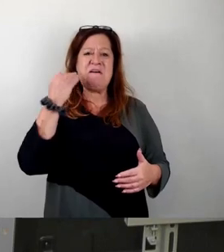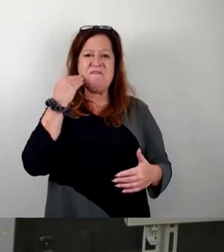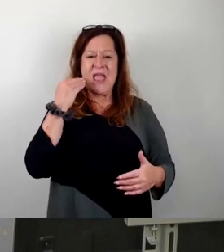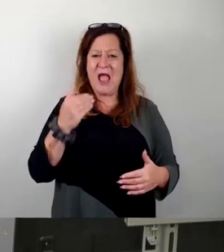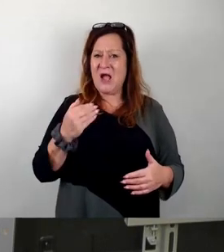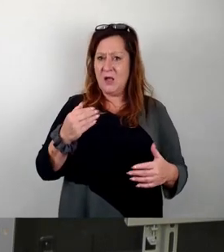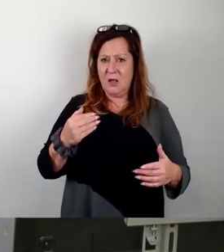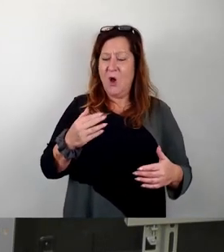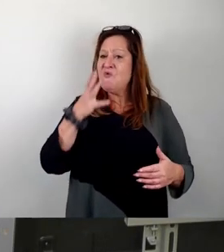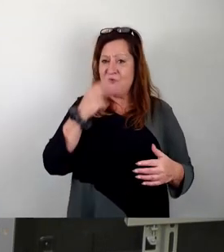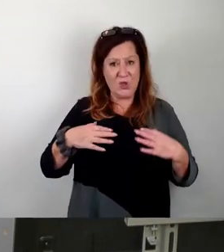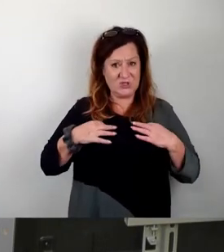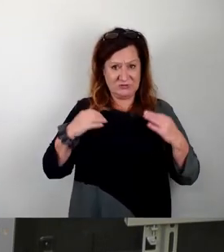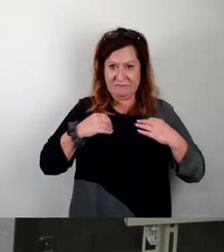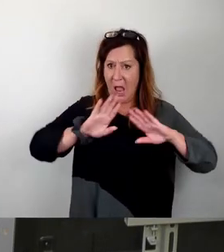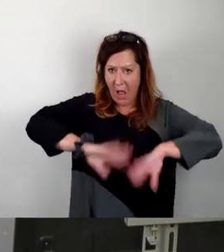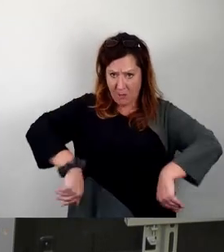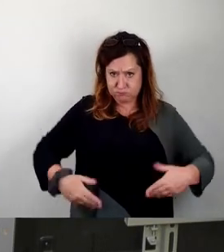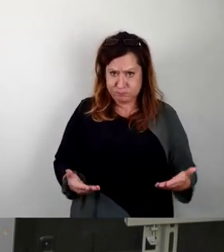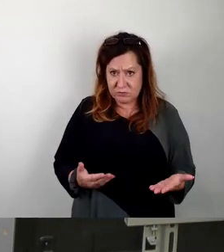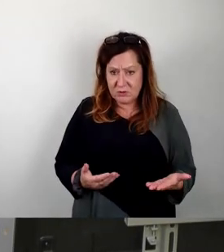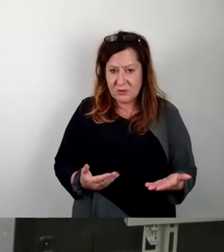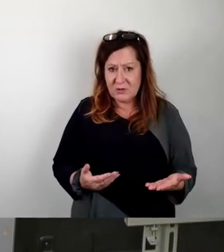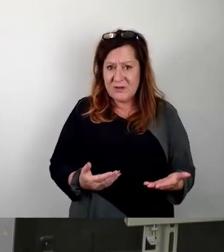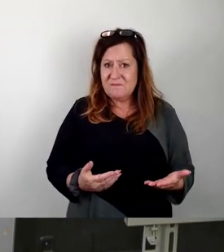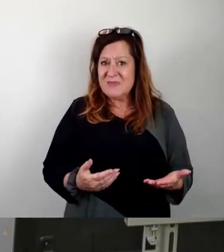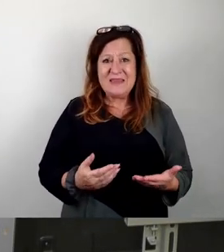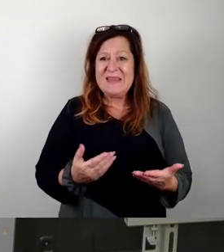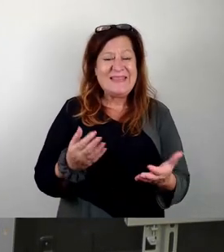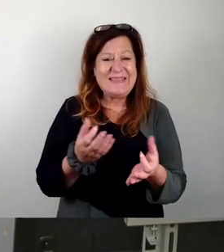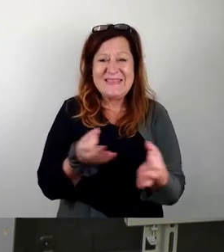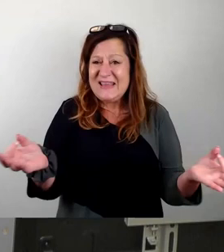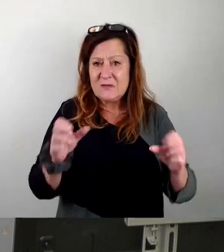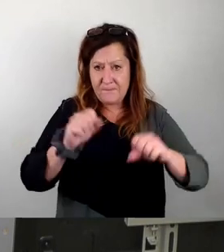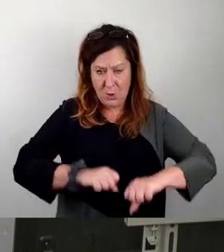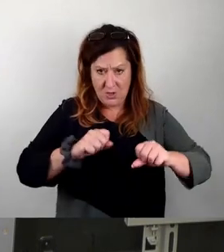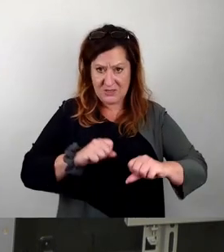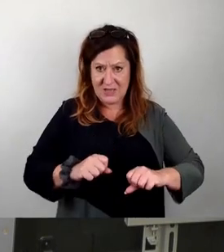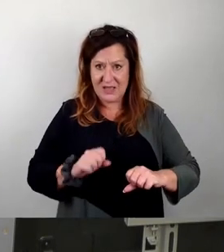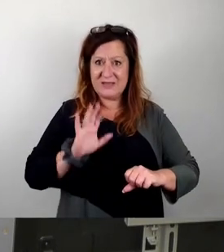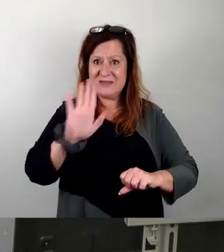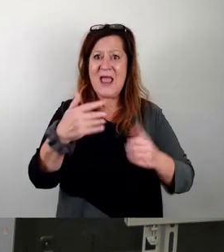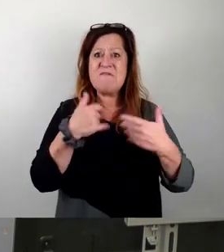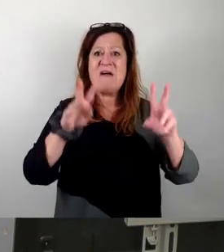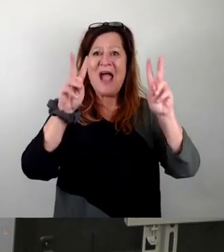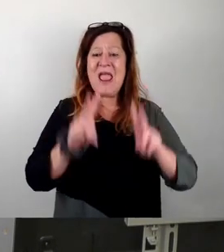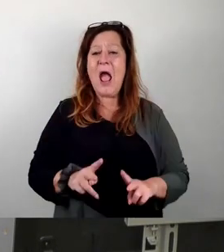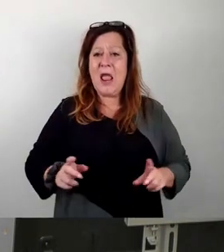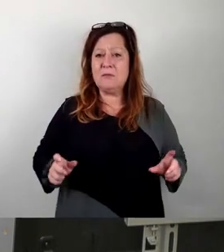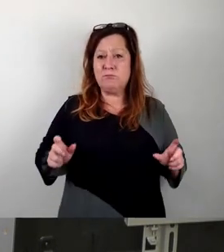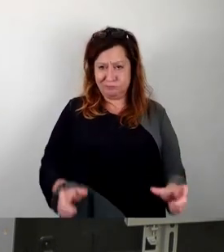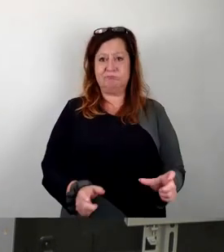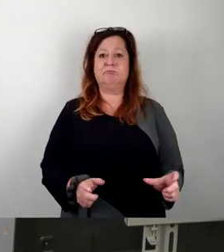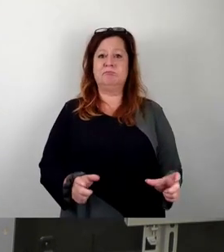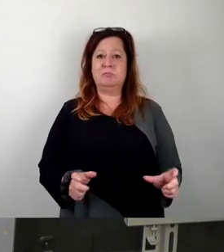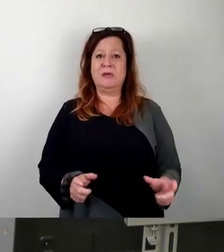Sachen diese Aktivitäten durchschauen möchte, hat in Dresden keine Möglichkeit. Da wird in seiner Freiheit eingeschränkt. Und